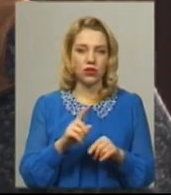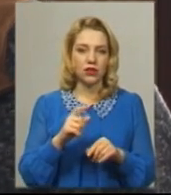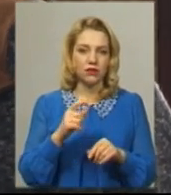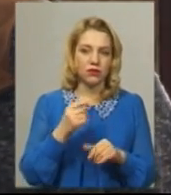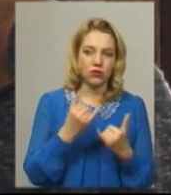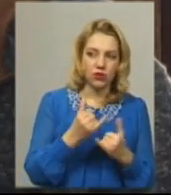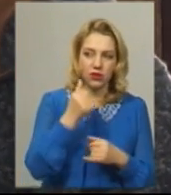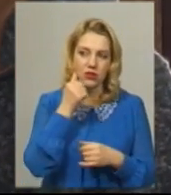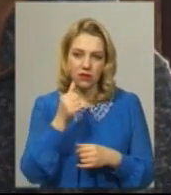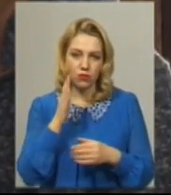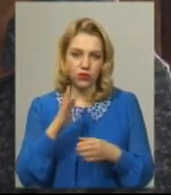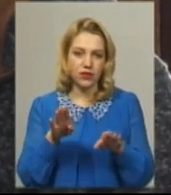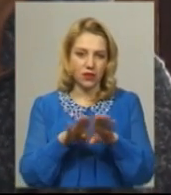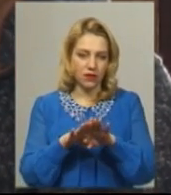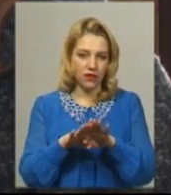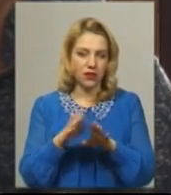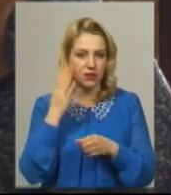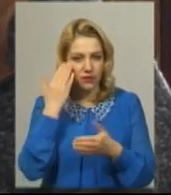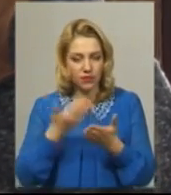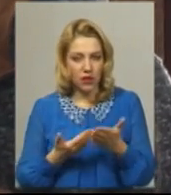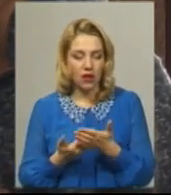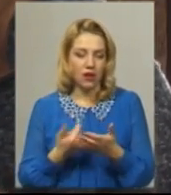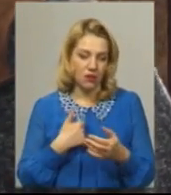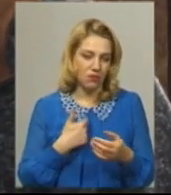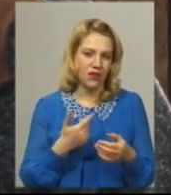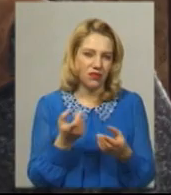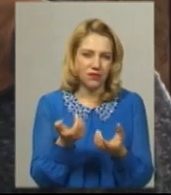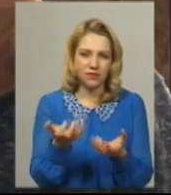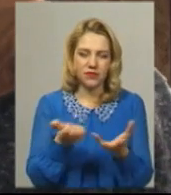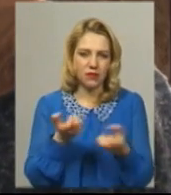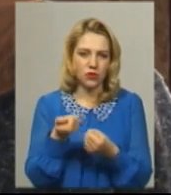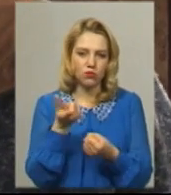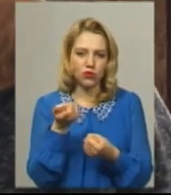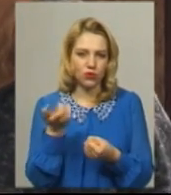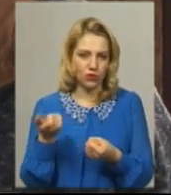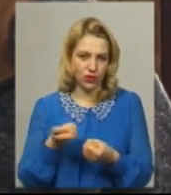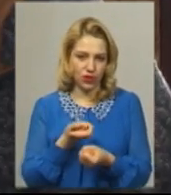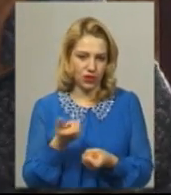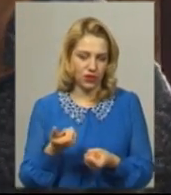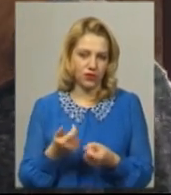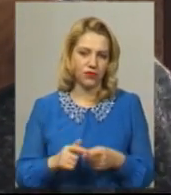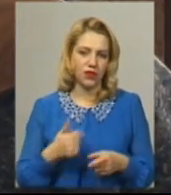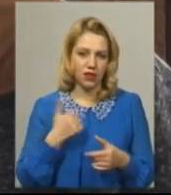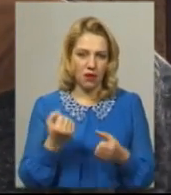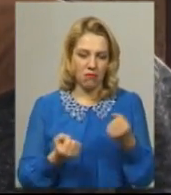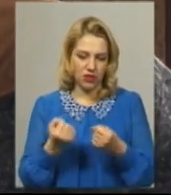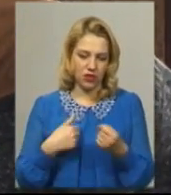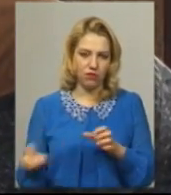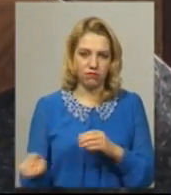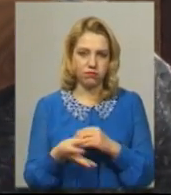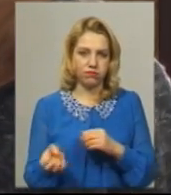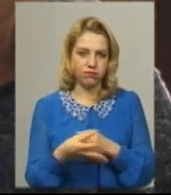закритись. То ми багато набирали. Це якщо тако лишиться там на пару сот гривень, я зараз підійду в машину, я десь його